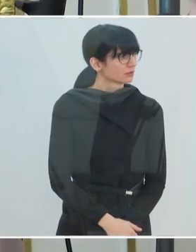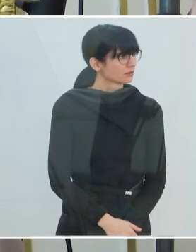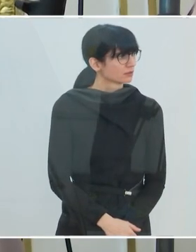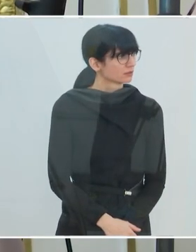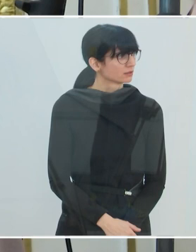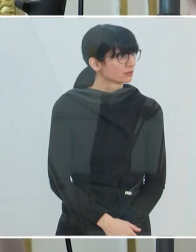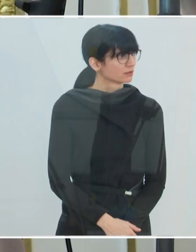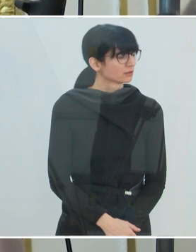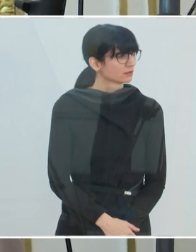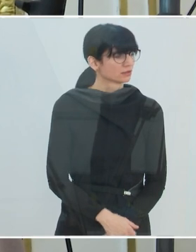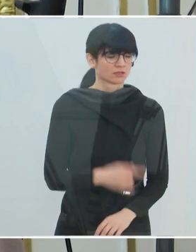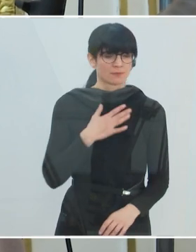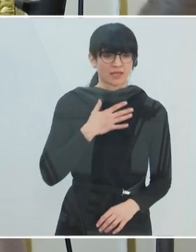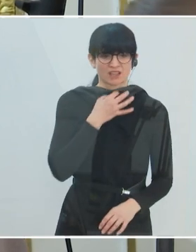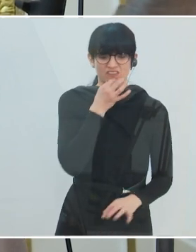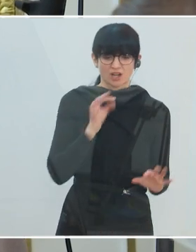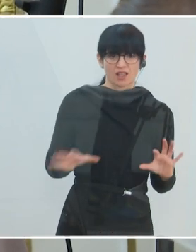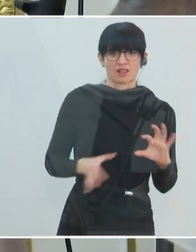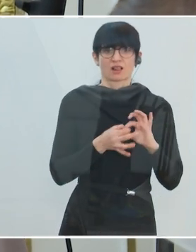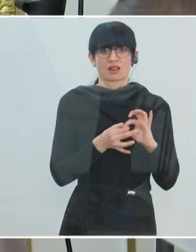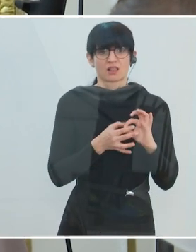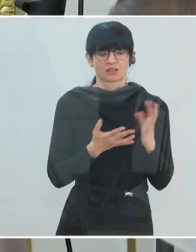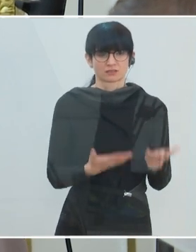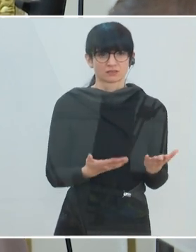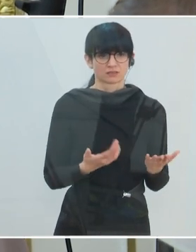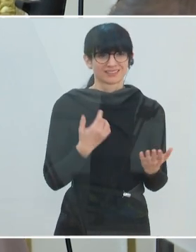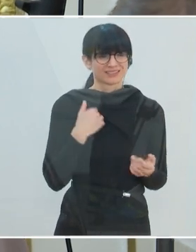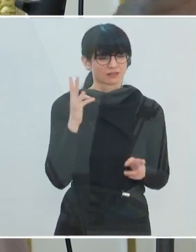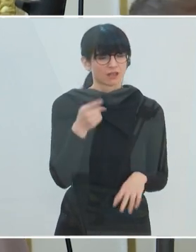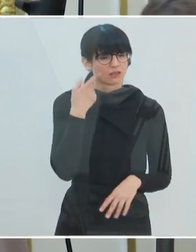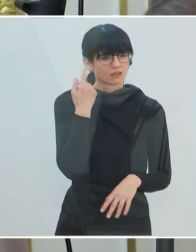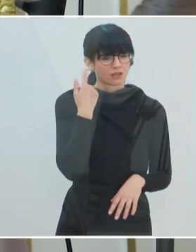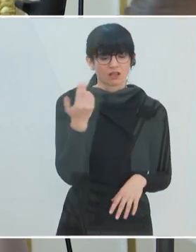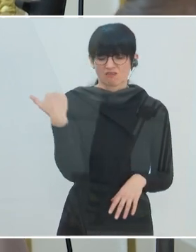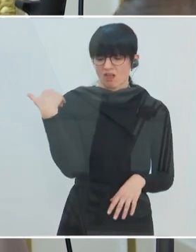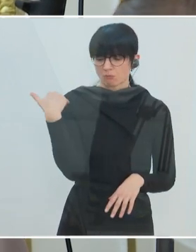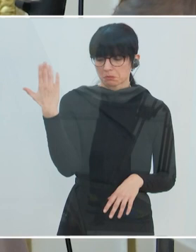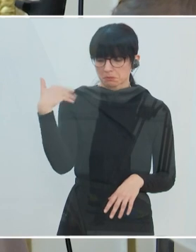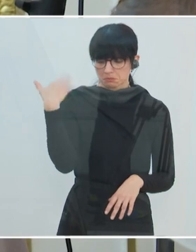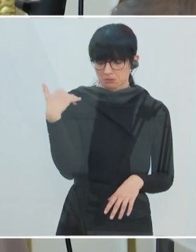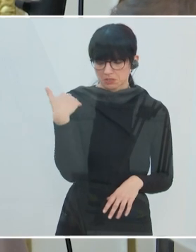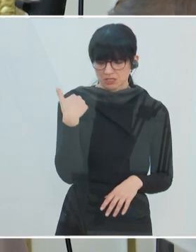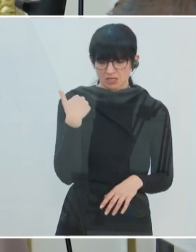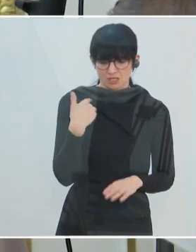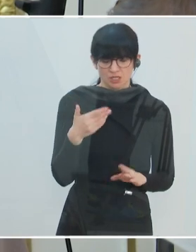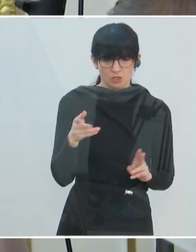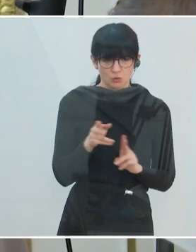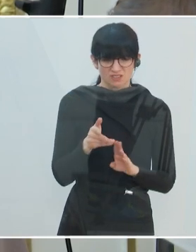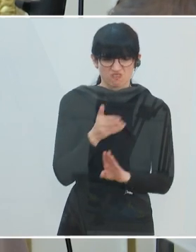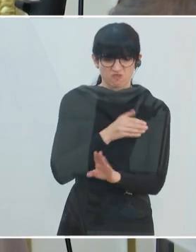Meine Frage knüpft eher ein bisschen an, wo der Kollege gerade gefragt hat. Ich kann mich erinnern, ich glaube, es war kurz vor der Pandemie